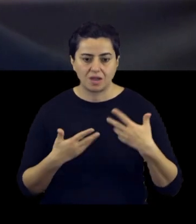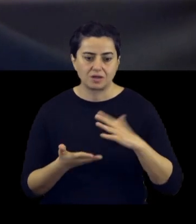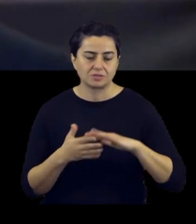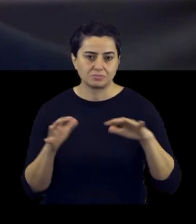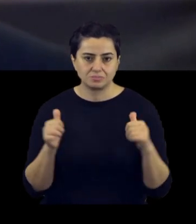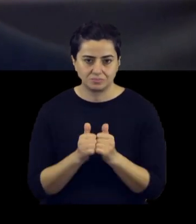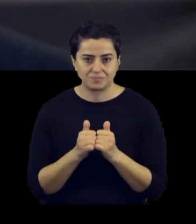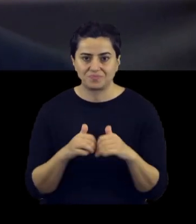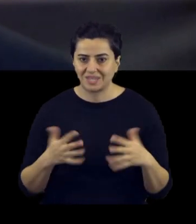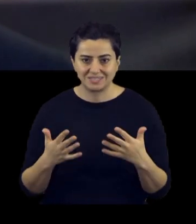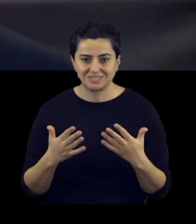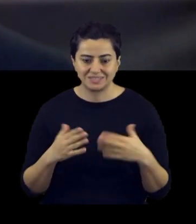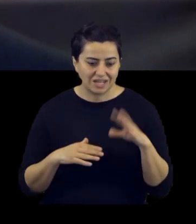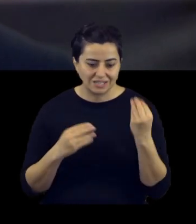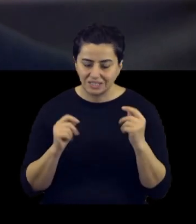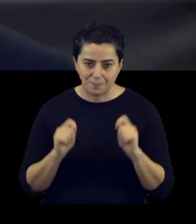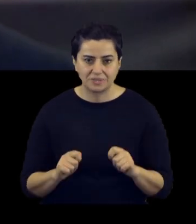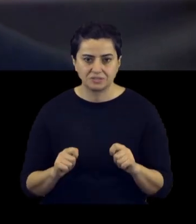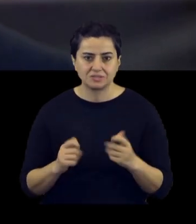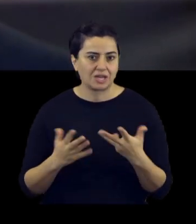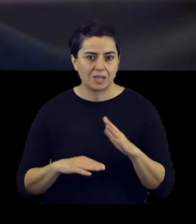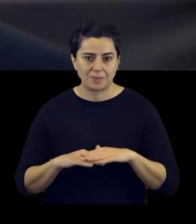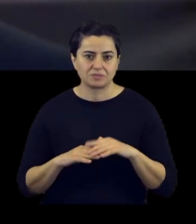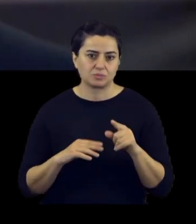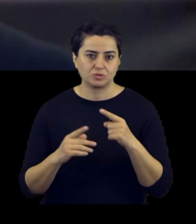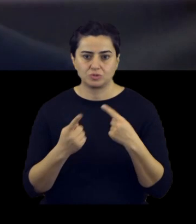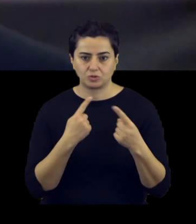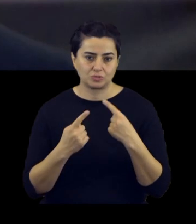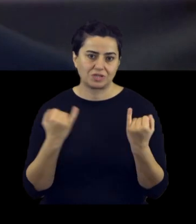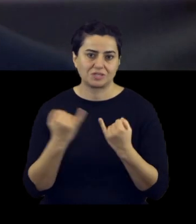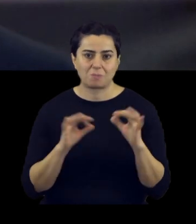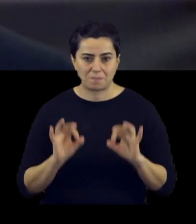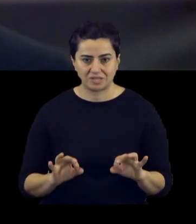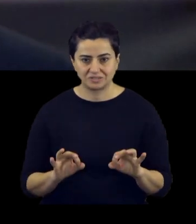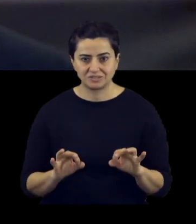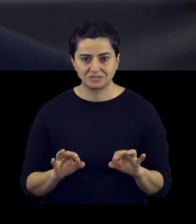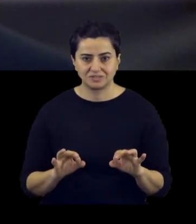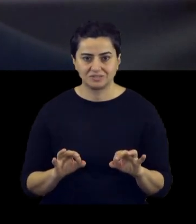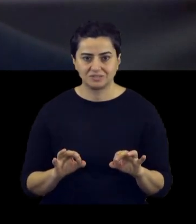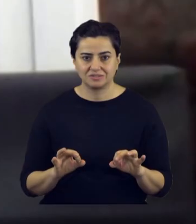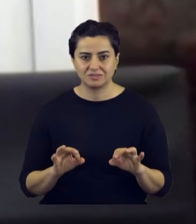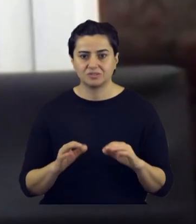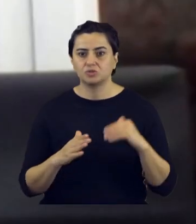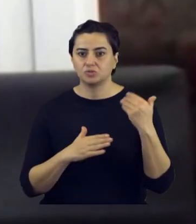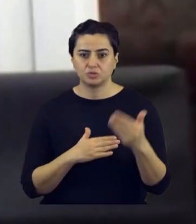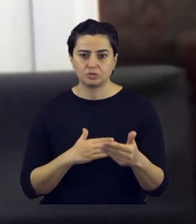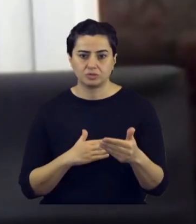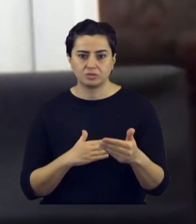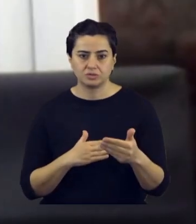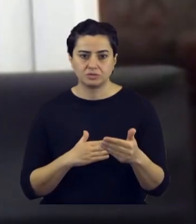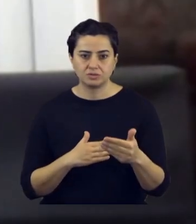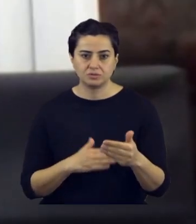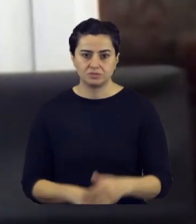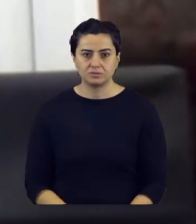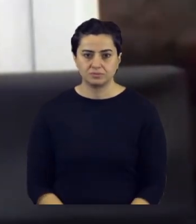arkadaşlarımı toplayıp nasıl daha iyi şeyler yapabiliriz, neler yapabiliriz. Bunlar hakkında tartışmaya başladık. Daha sonrasında